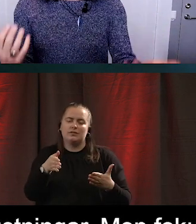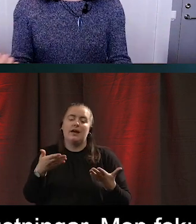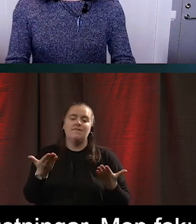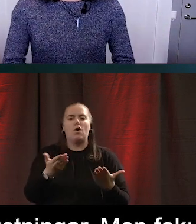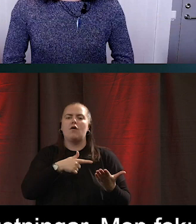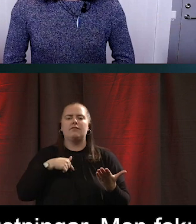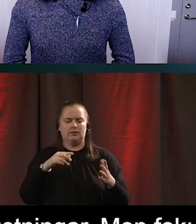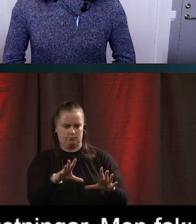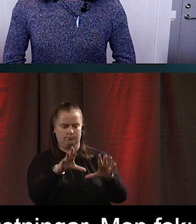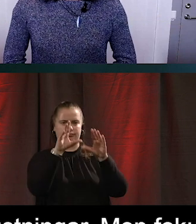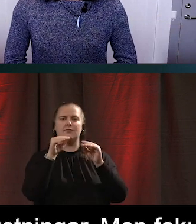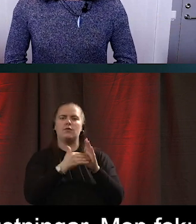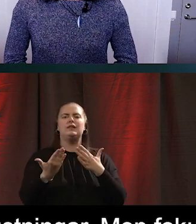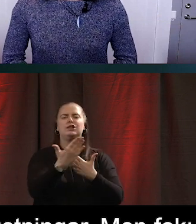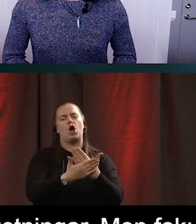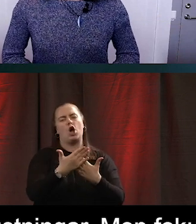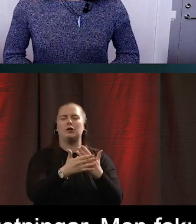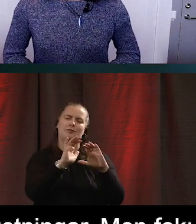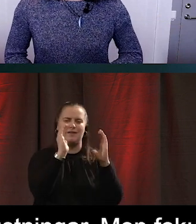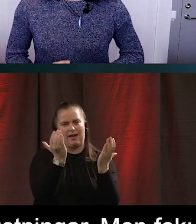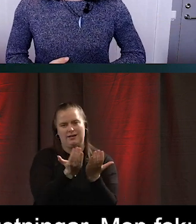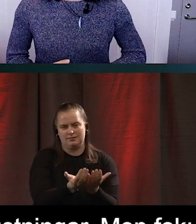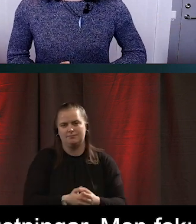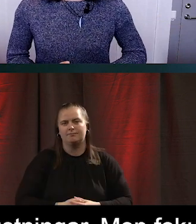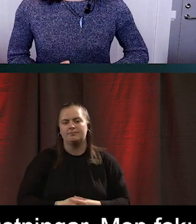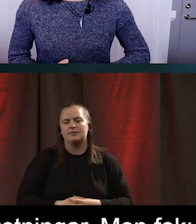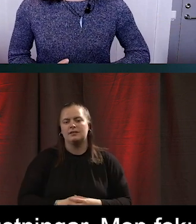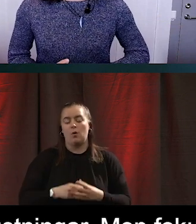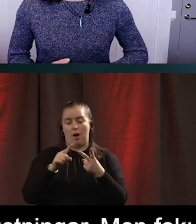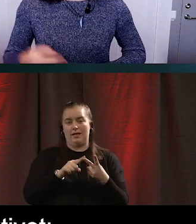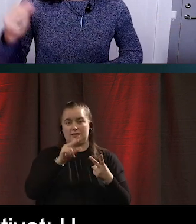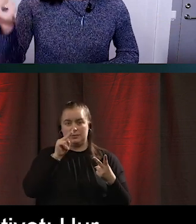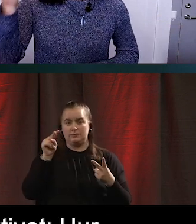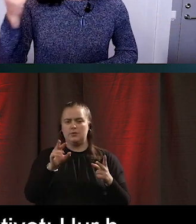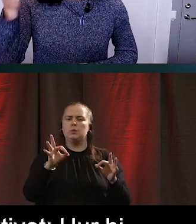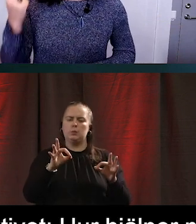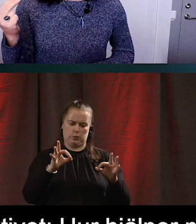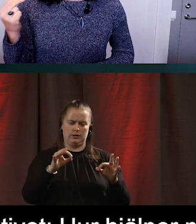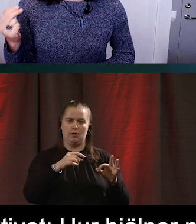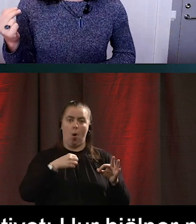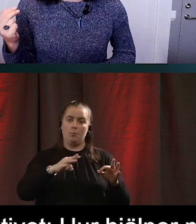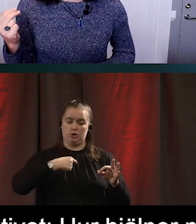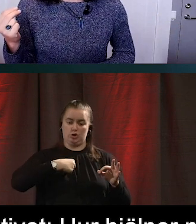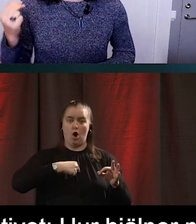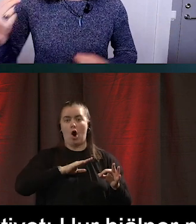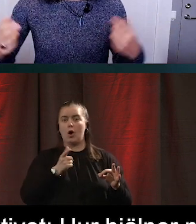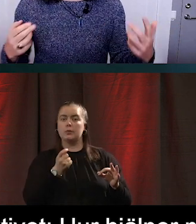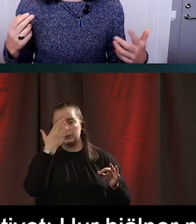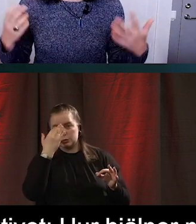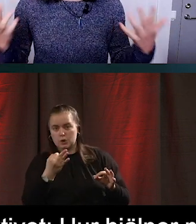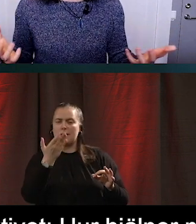datoriserad värld. Och det andra perspektivet är, hur kan man hjälpa andra människor när man kan någonting om de här